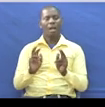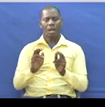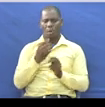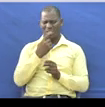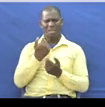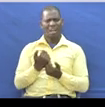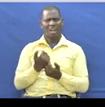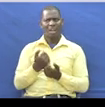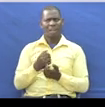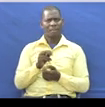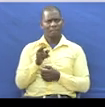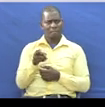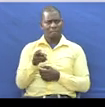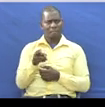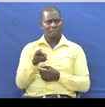are you doing